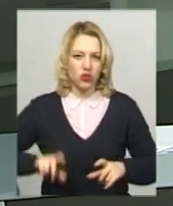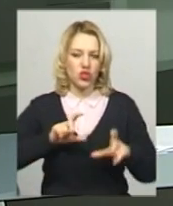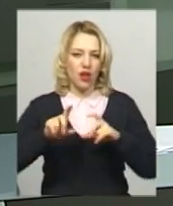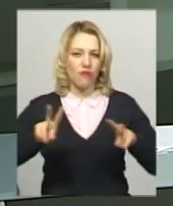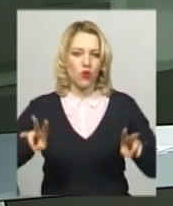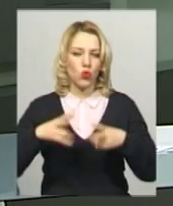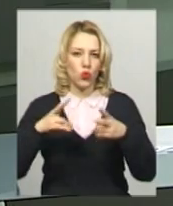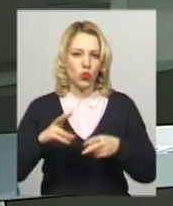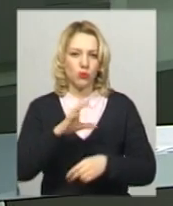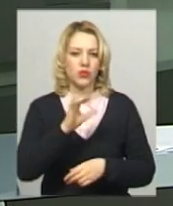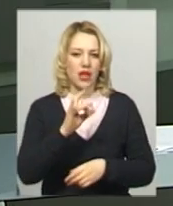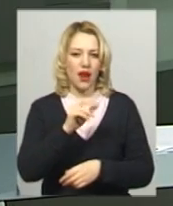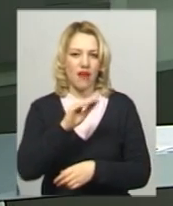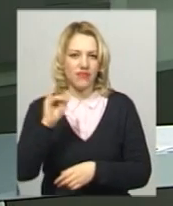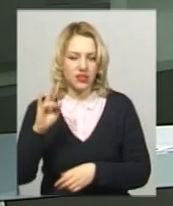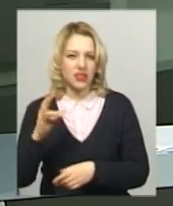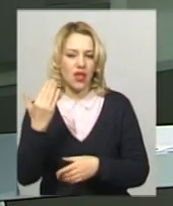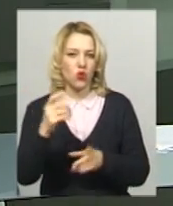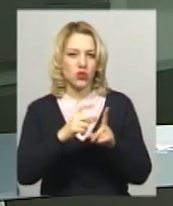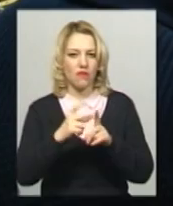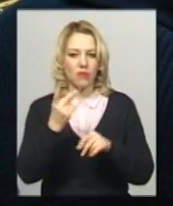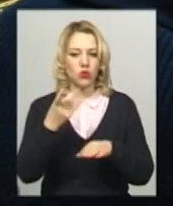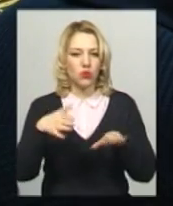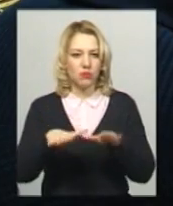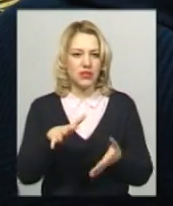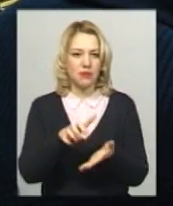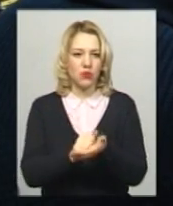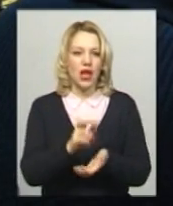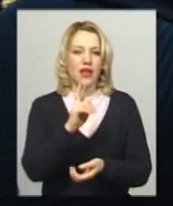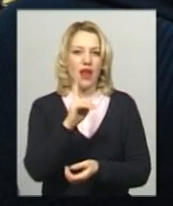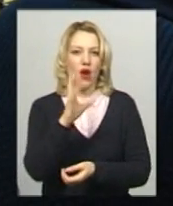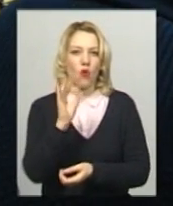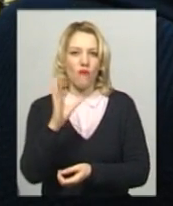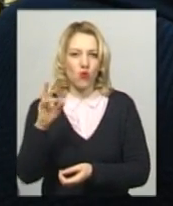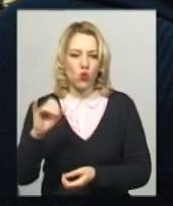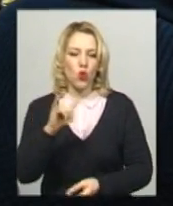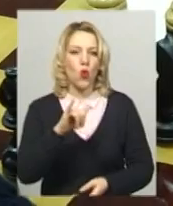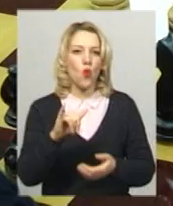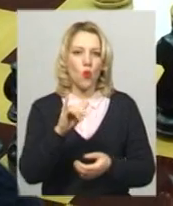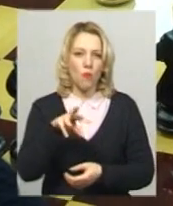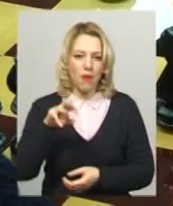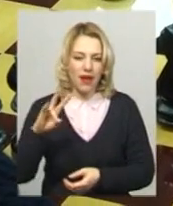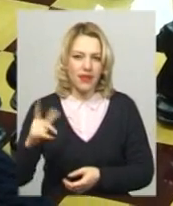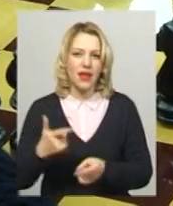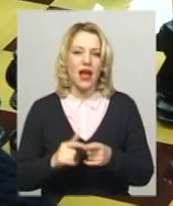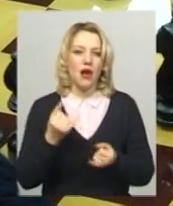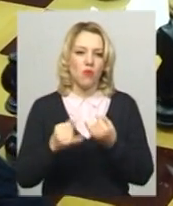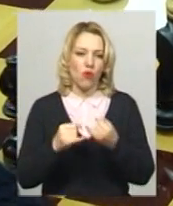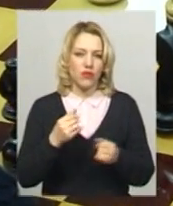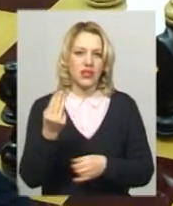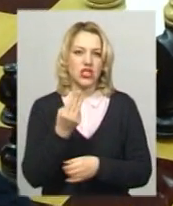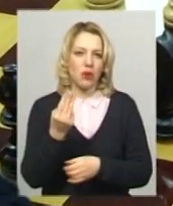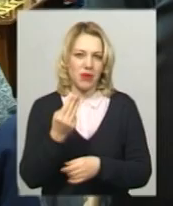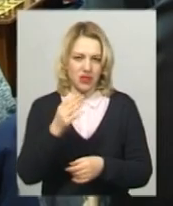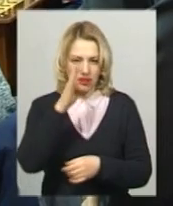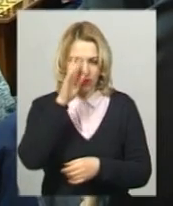клубу Олександр Сарафін. За його словами, друге місце посів Сергій Яковлюк з Умані, бронза у Володимира Янюка з Шепетівки.